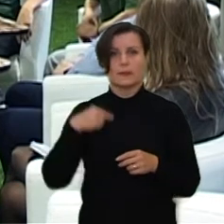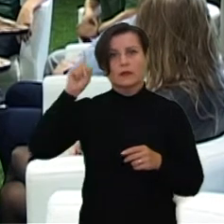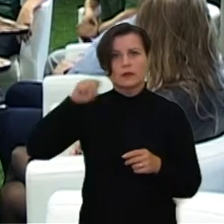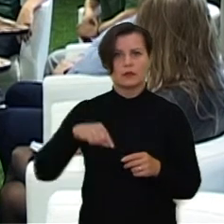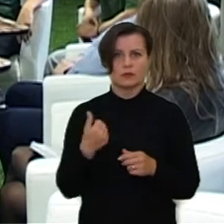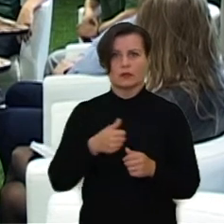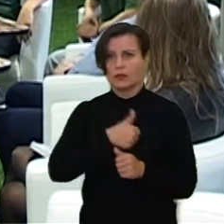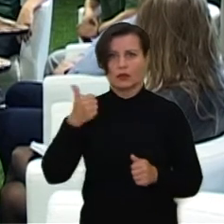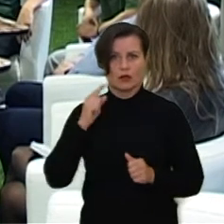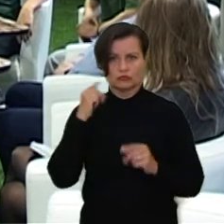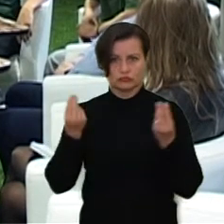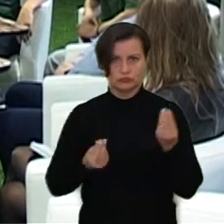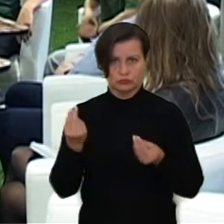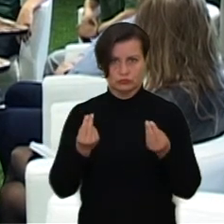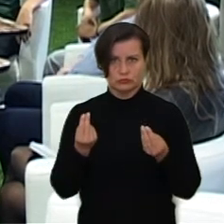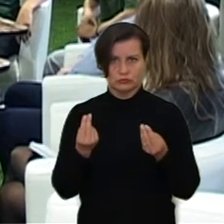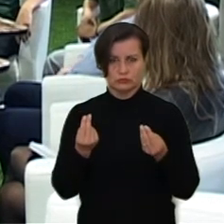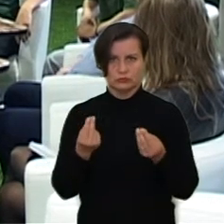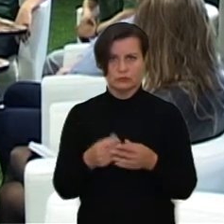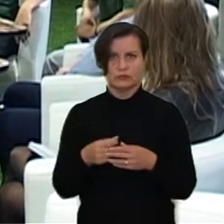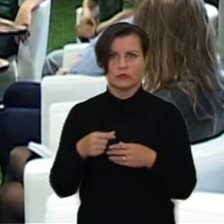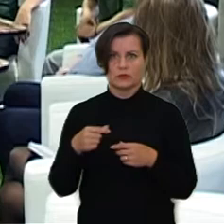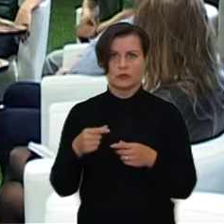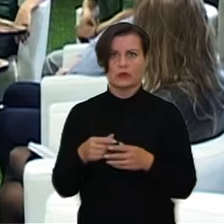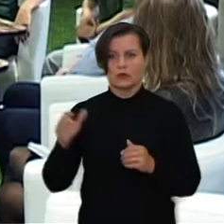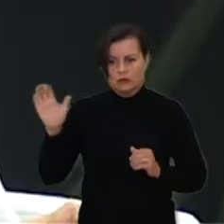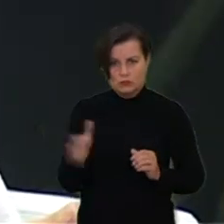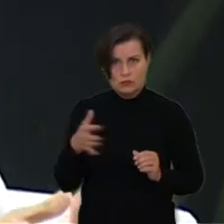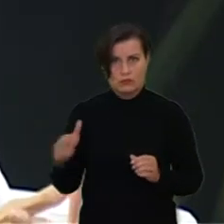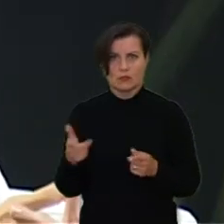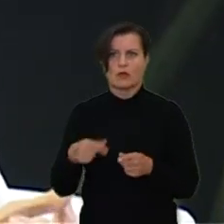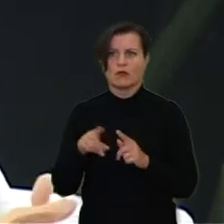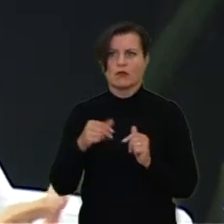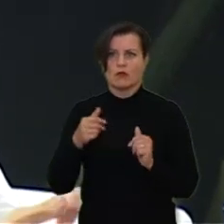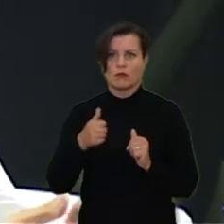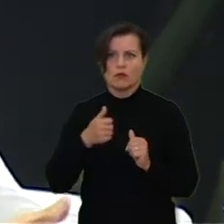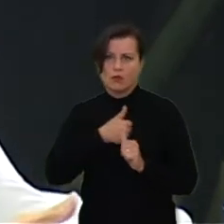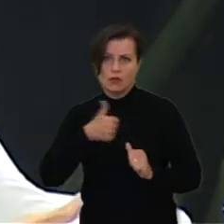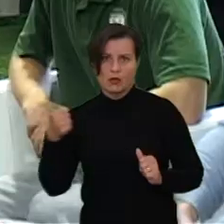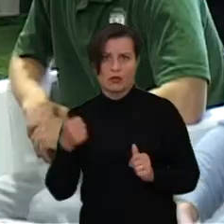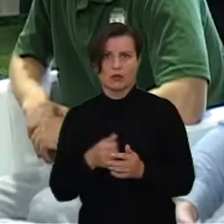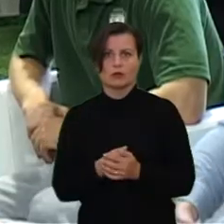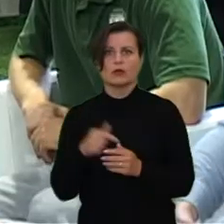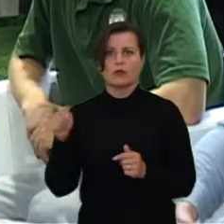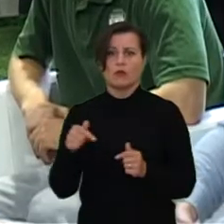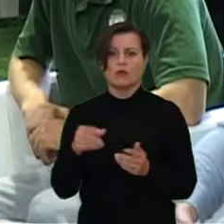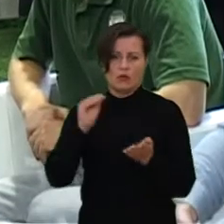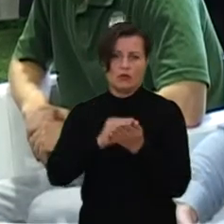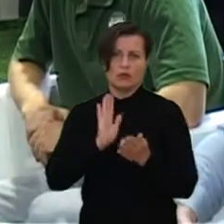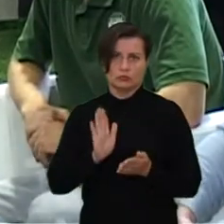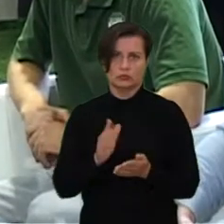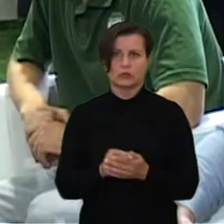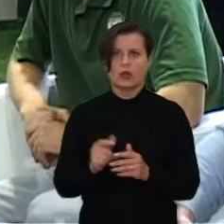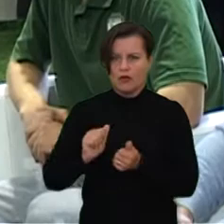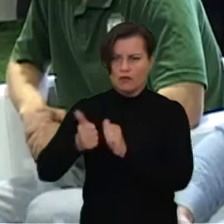žaidimo, pirmiausiai nuo gero žaidimo reikia rytoj pradėti, nuo stabilo užgaidimo tas rezultatas atės. Varžovas